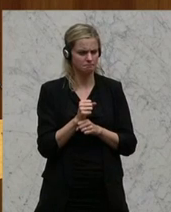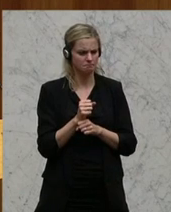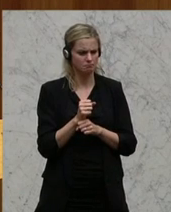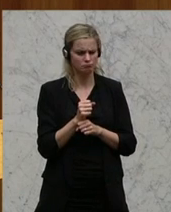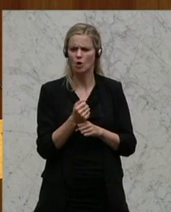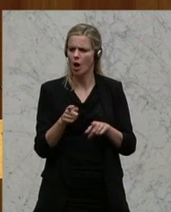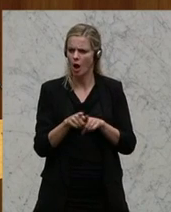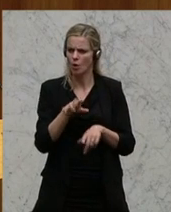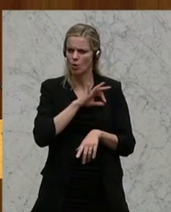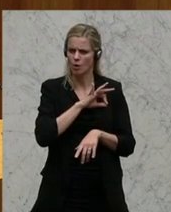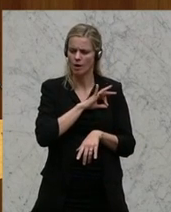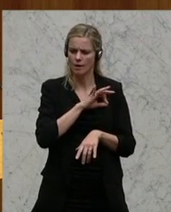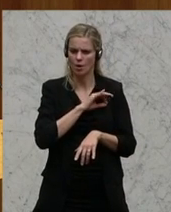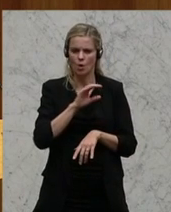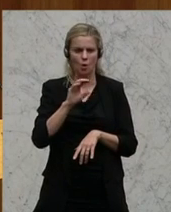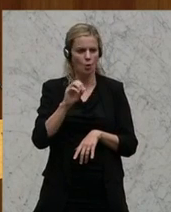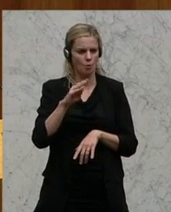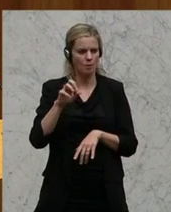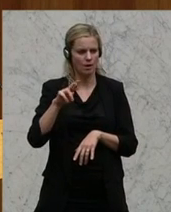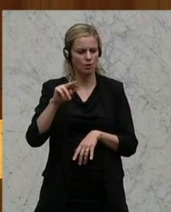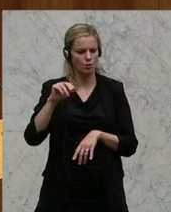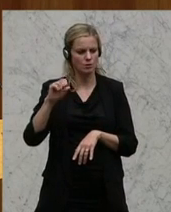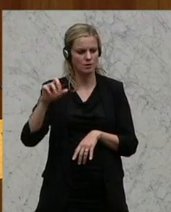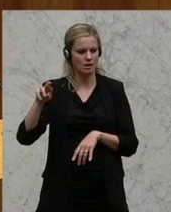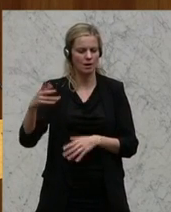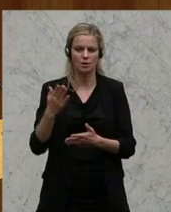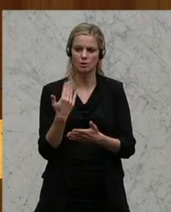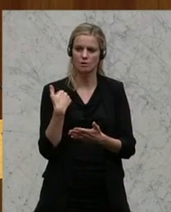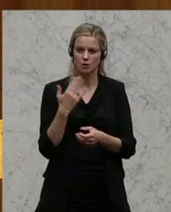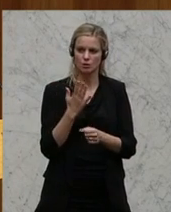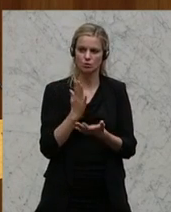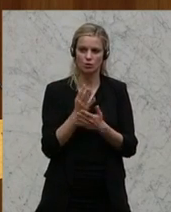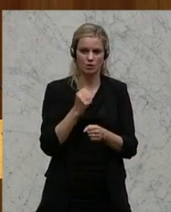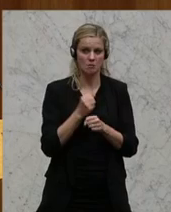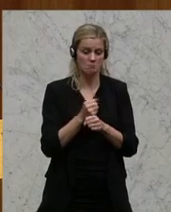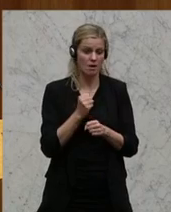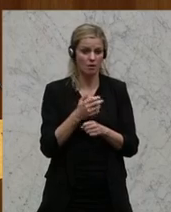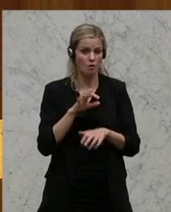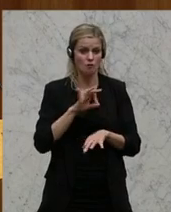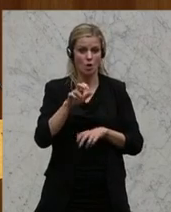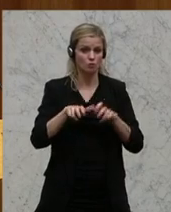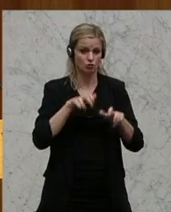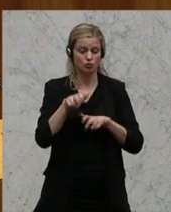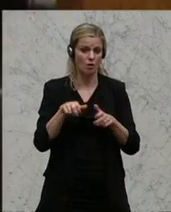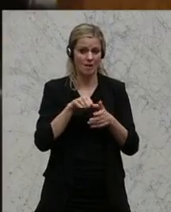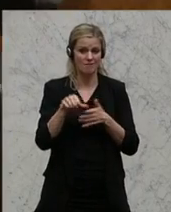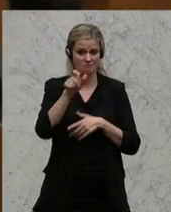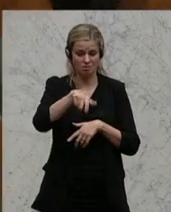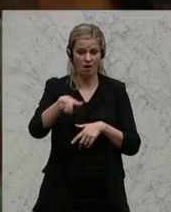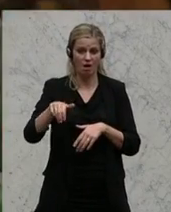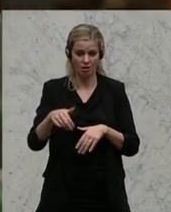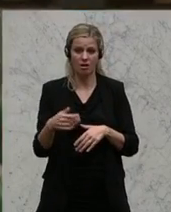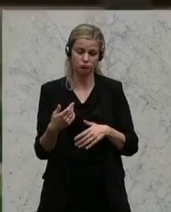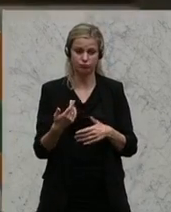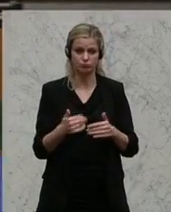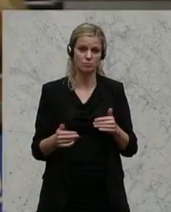Das hat der Kollege Obernosterer aber wieder korrekterweise, glaube ich, gesagt, das kostet dem Steuerzahler immer noch sehr viel. Also wie weit Ihre Aussage aufrecht bleibt, dass